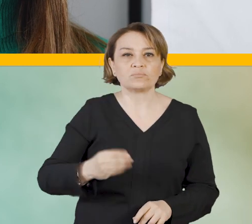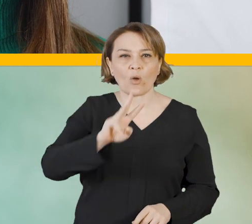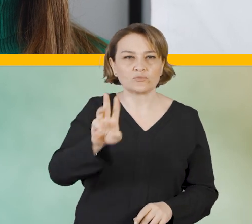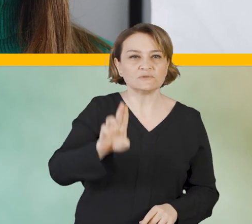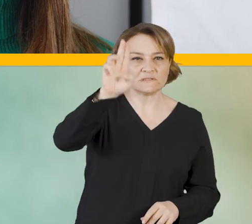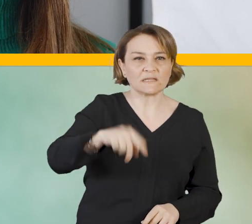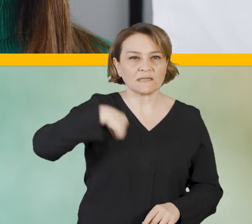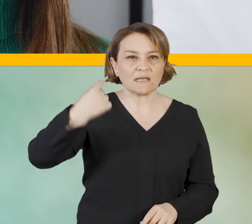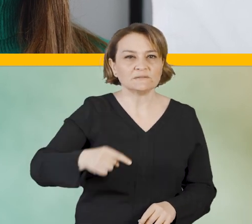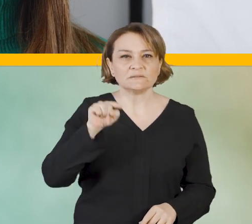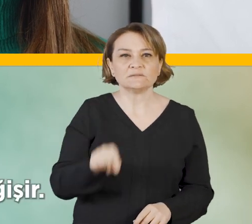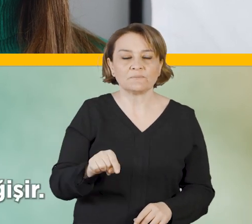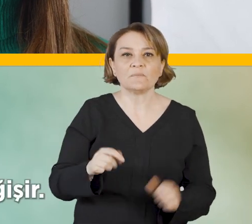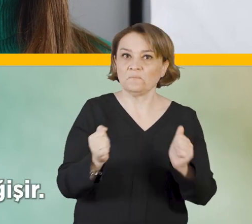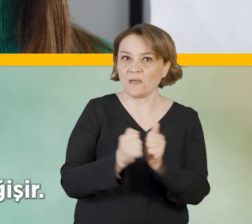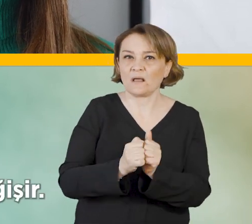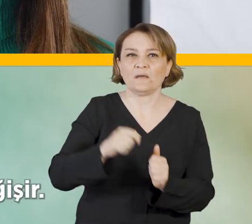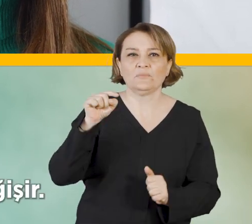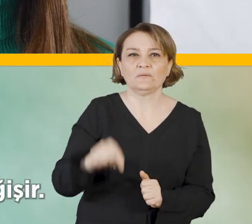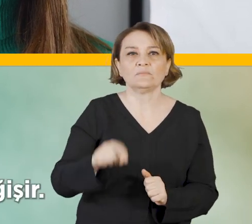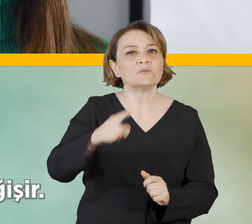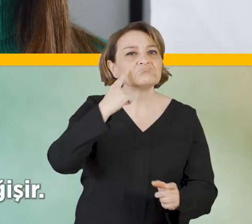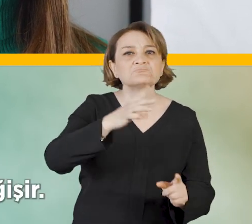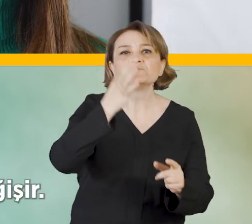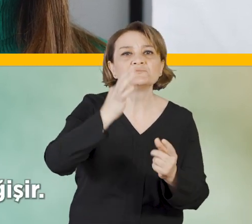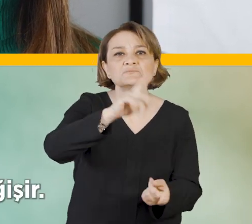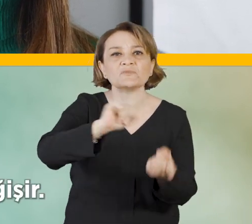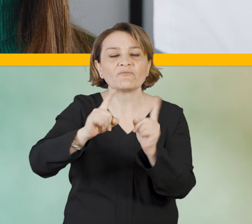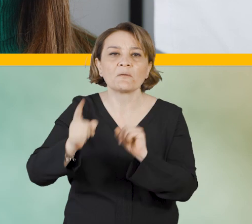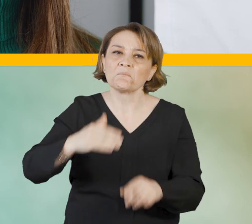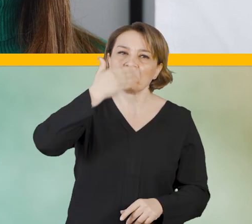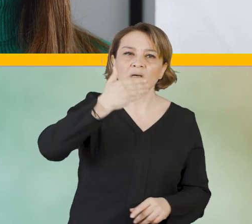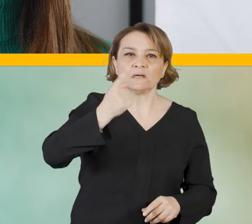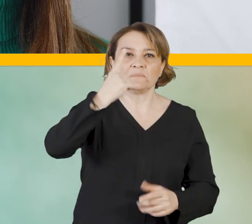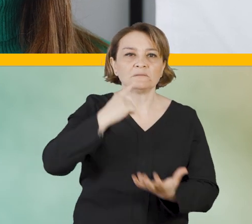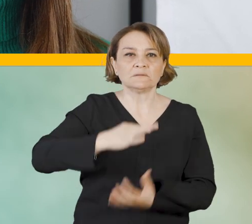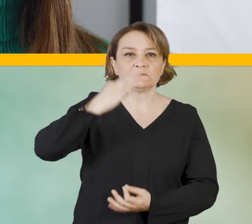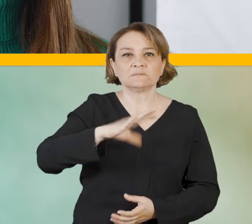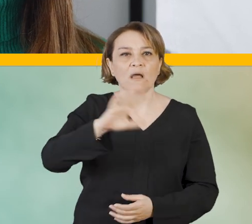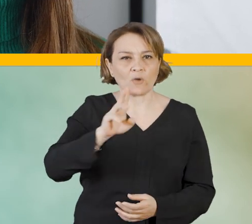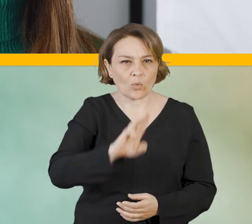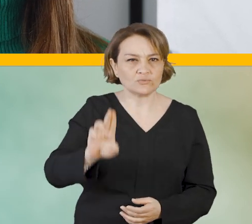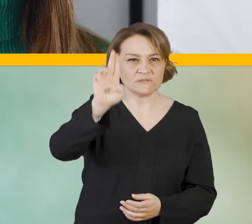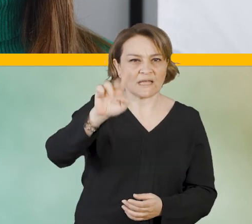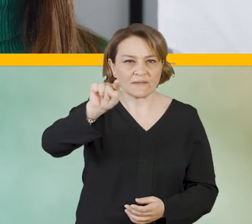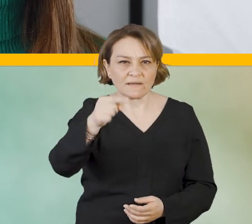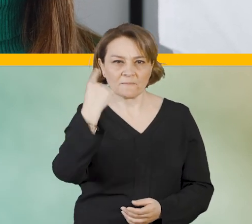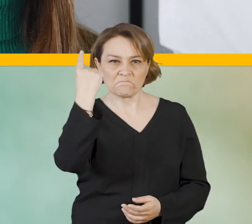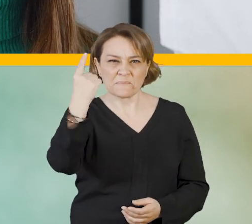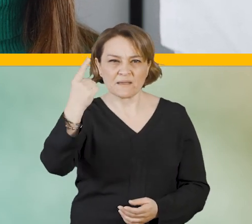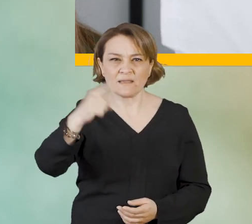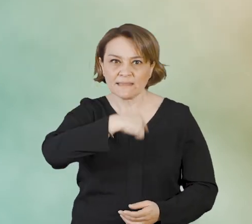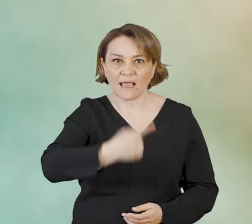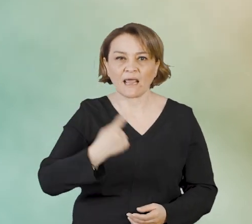ısısı 37 santigrat derece civarında olmakla birlikte bu değer kişiden kişiye değişir. Mesela bir kişinin vücut ısısı genellikle 37.1